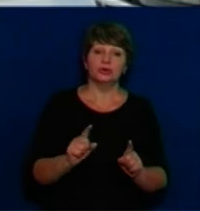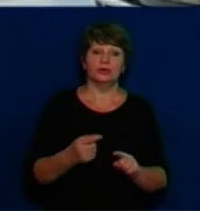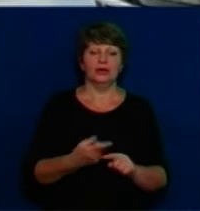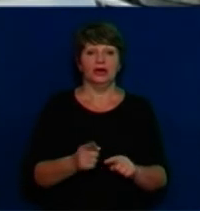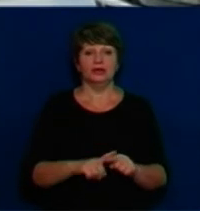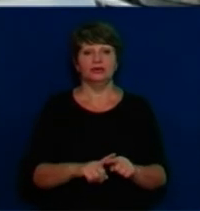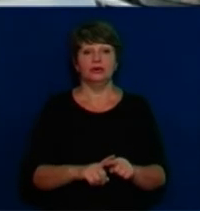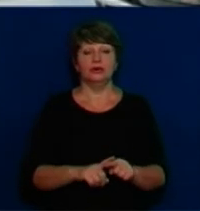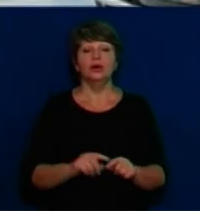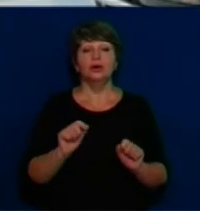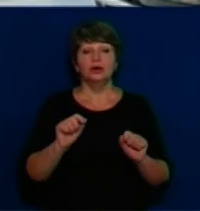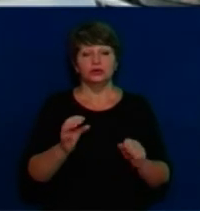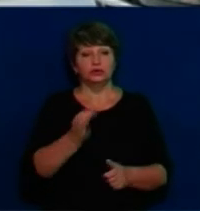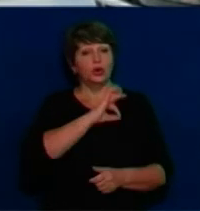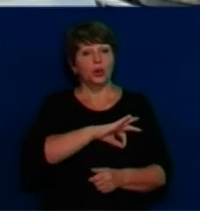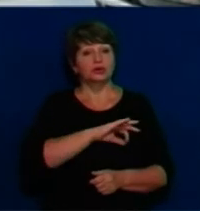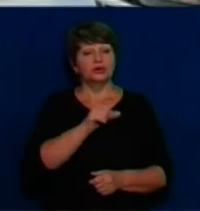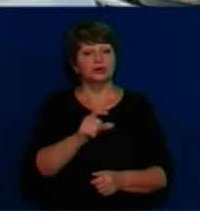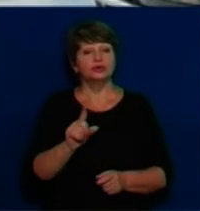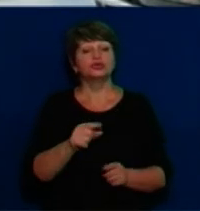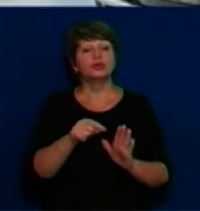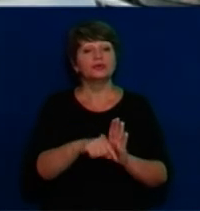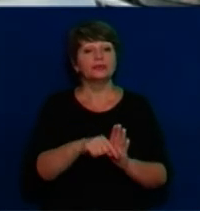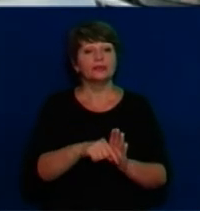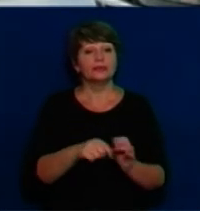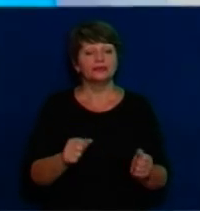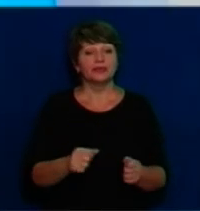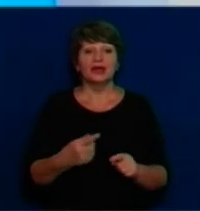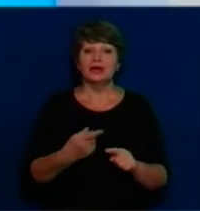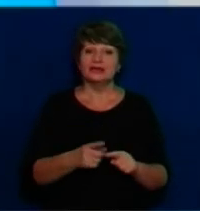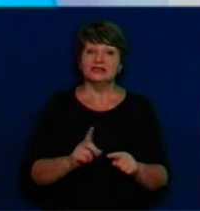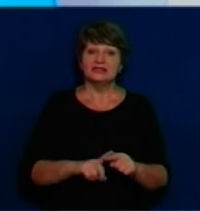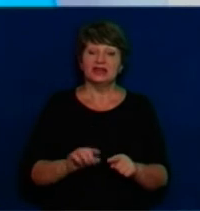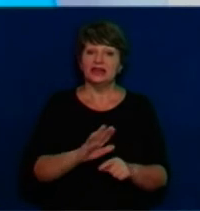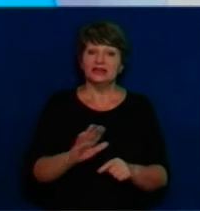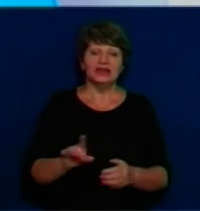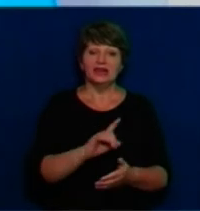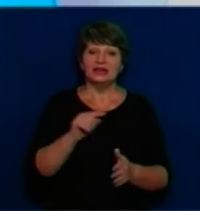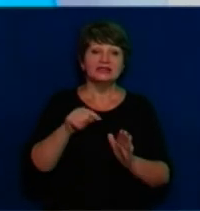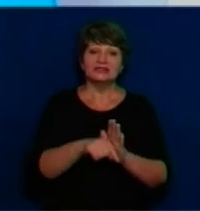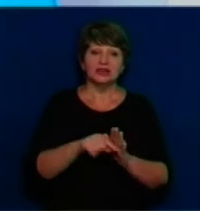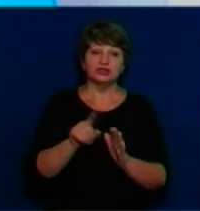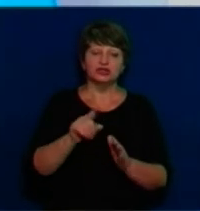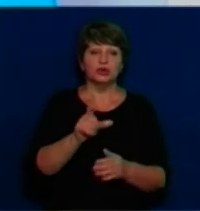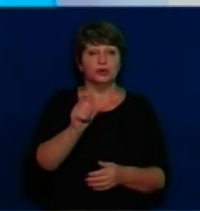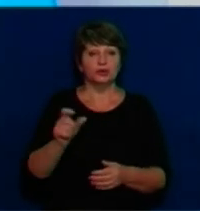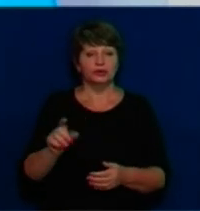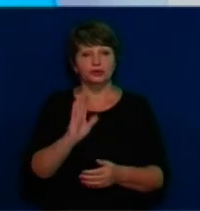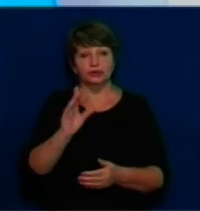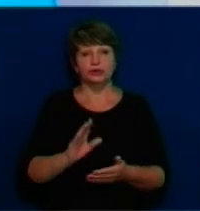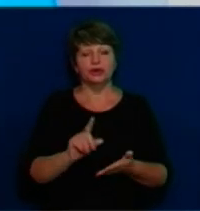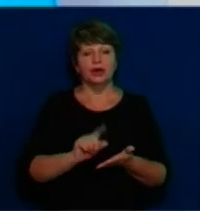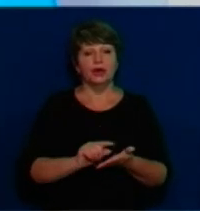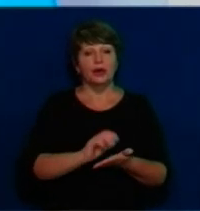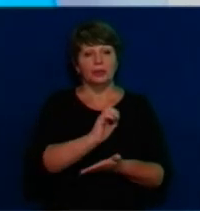доходів у громад? Можете роз'яснити? Це не означає, що податки будуть платити люди більше, мають платити більше. Це просто ті